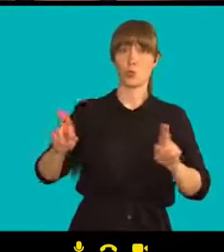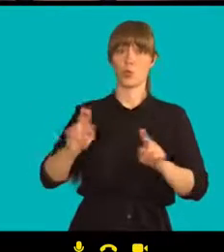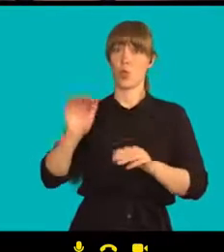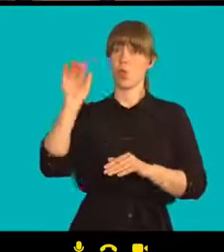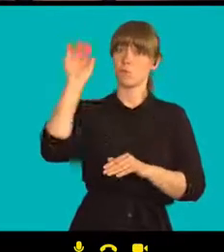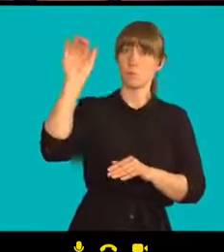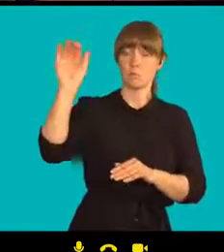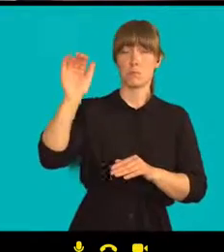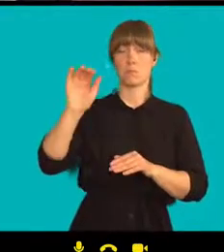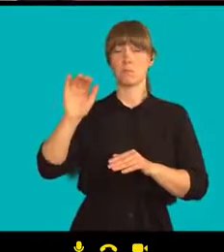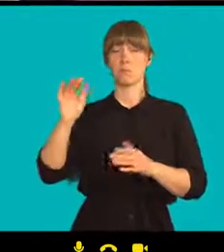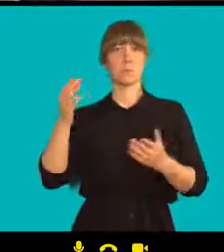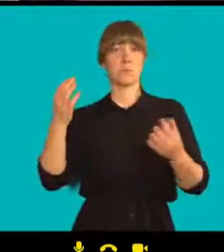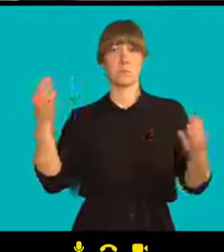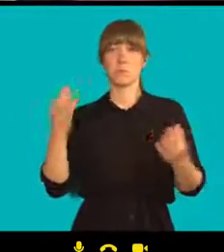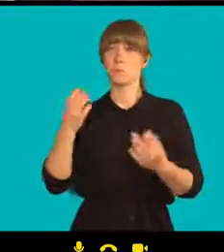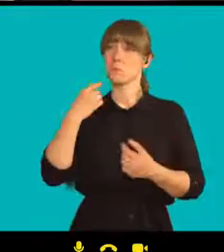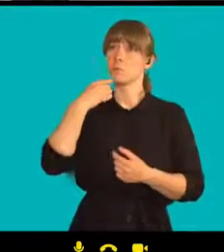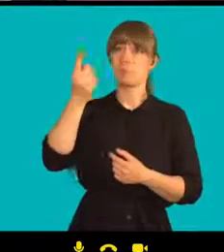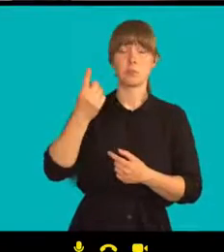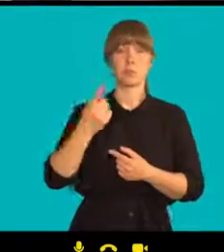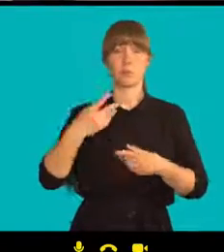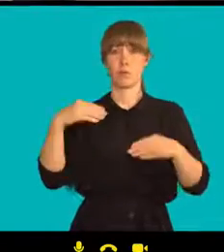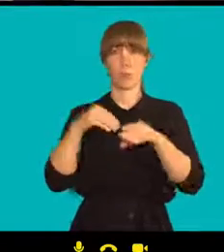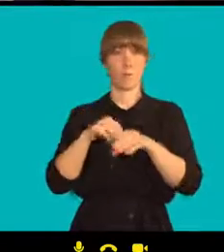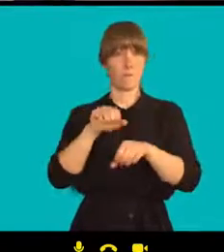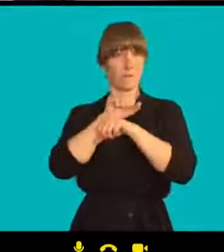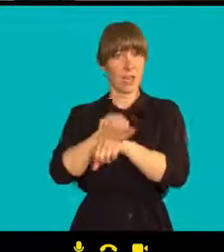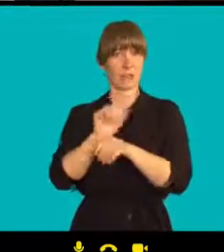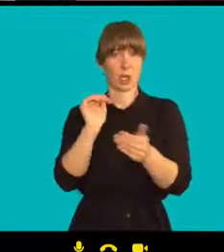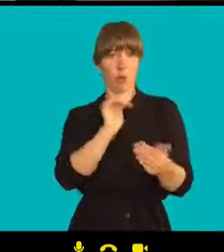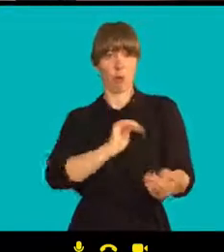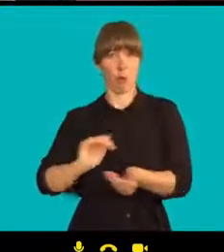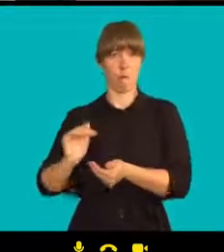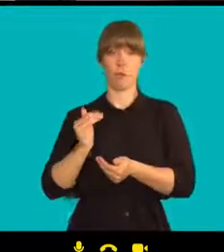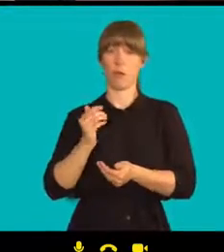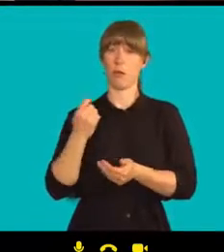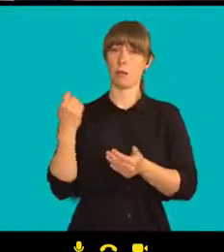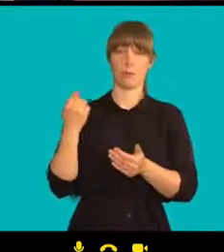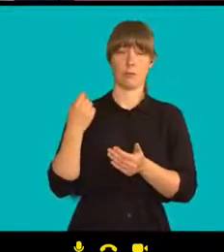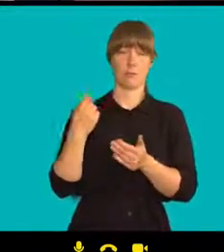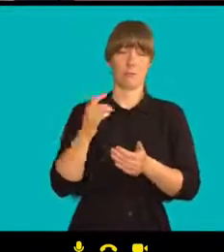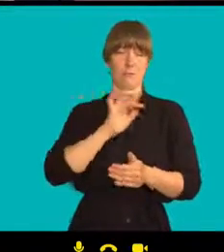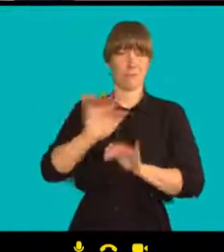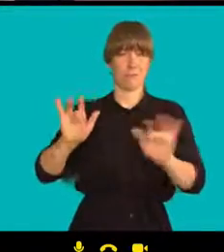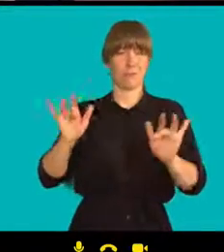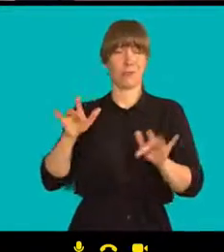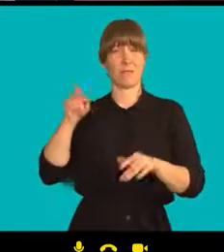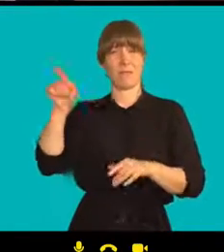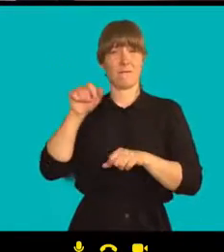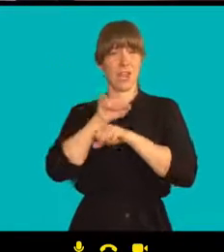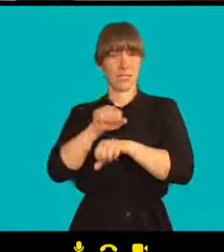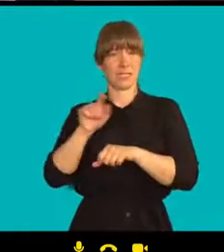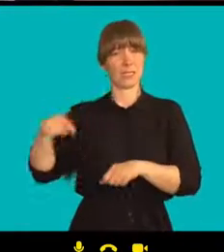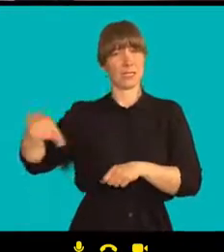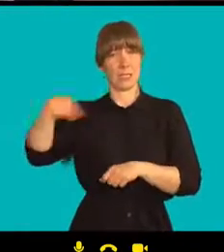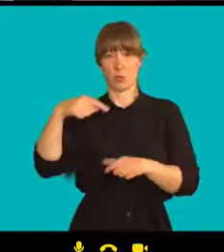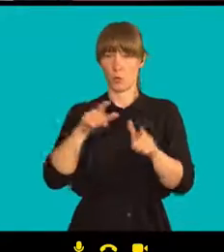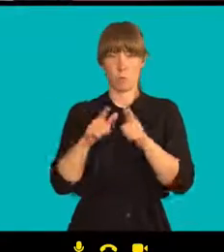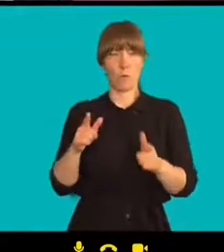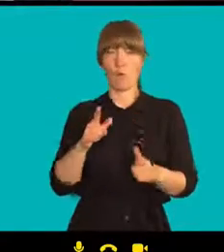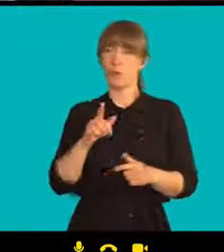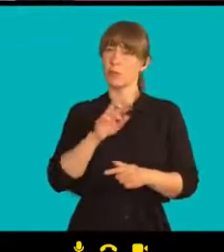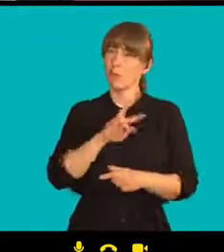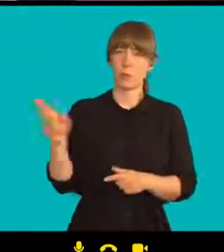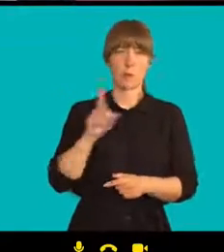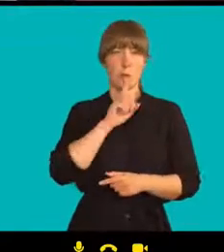zachází s vězni v běloruských věznicích, kteří často jsou vystaveni jako nelidskému